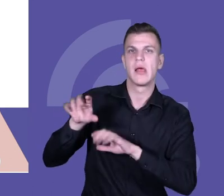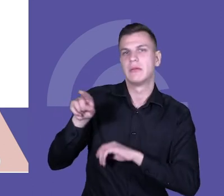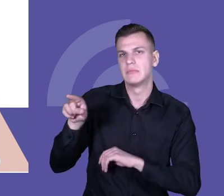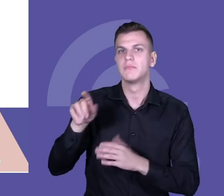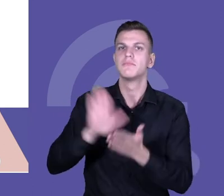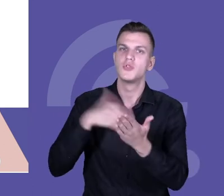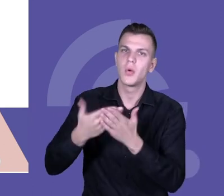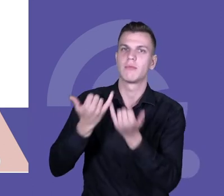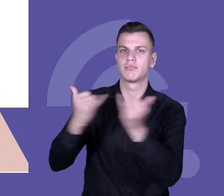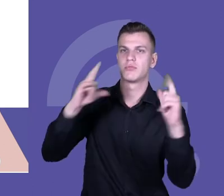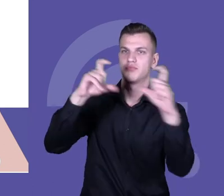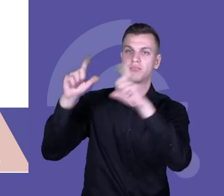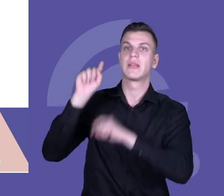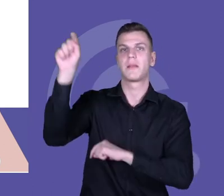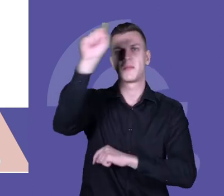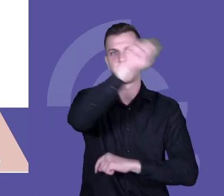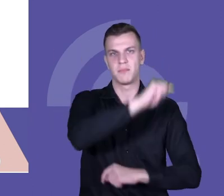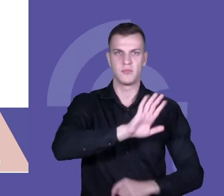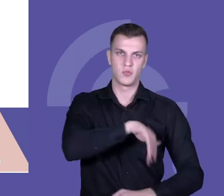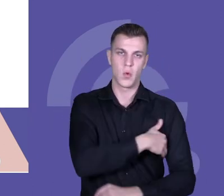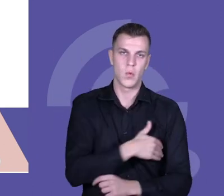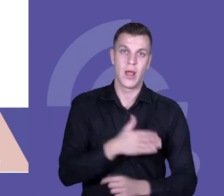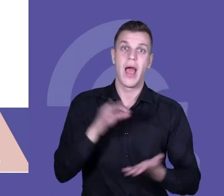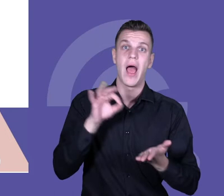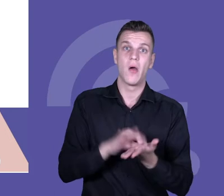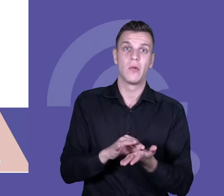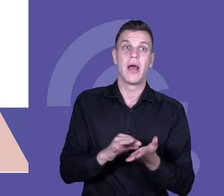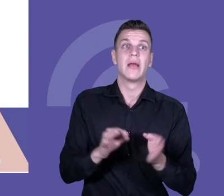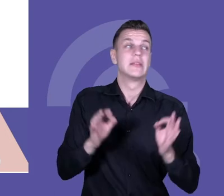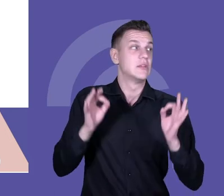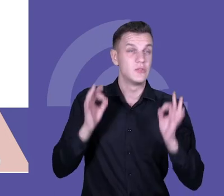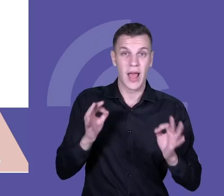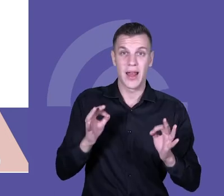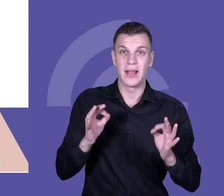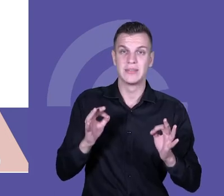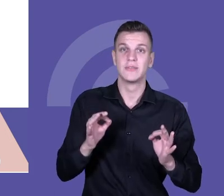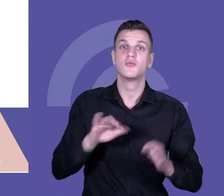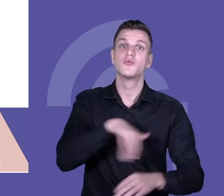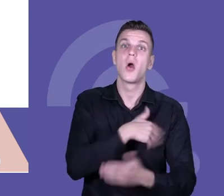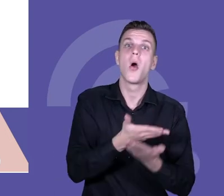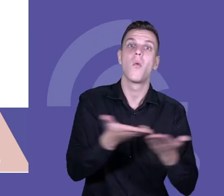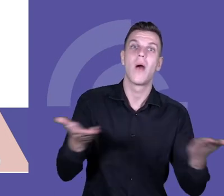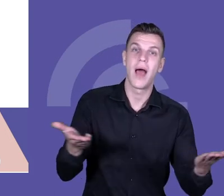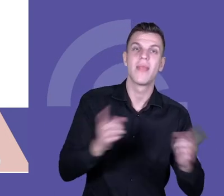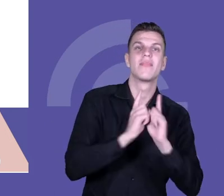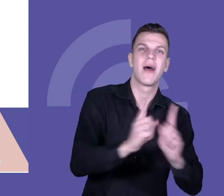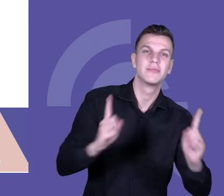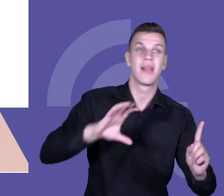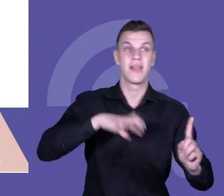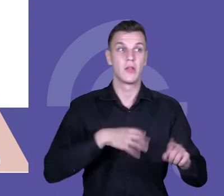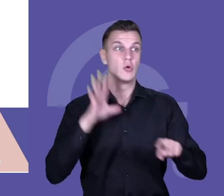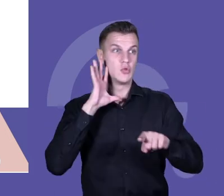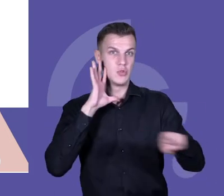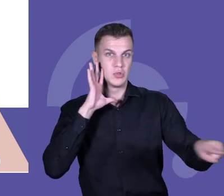z różnych szkół. To są przykłady ze szkół, które dzisiaj też między innymi są z nami tutaj nauczyciele z tych szkół i dyrektorzy.